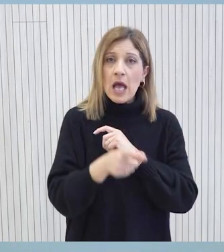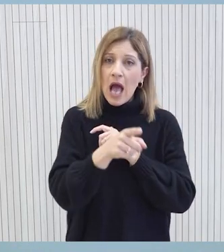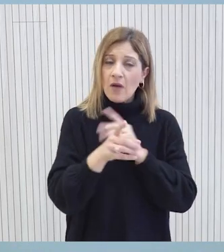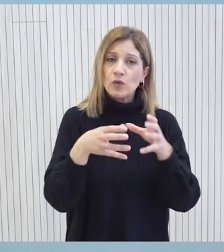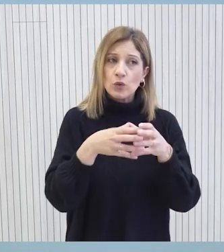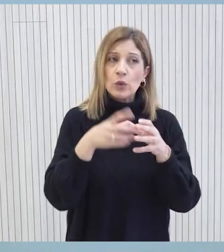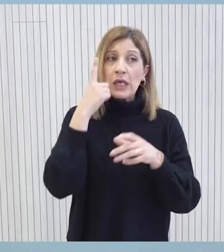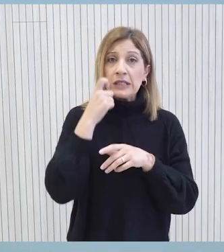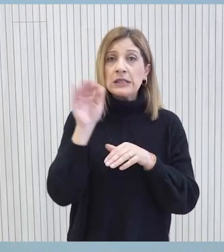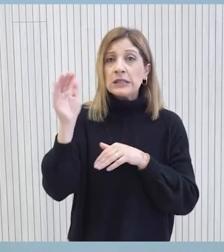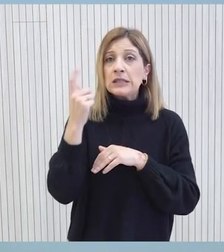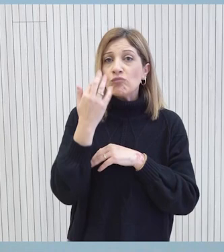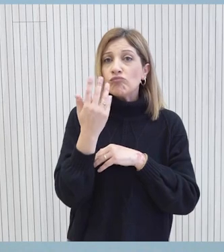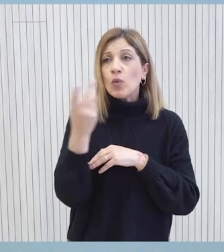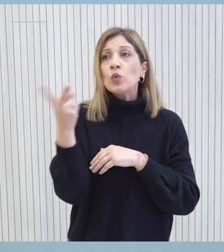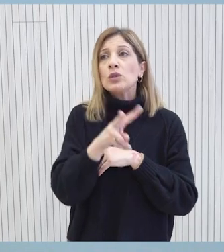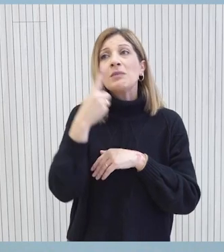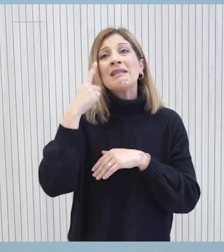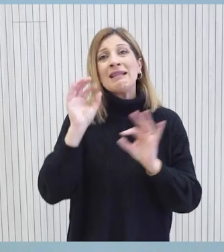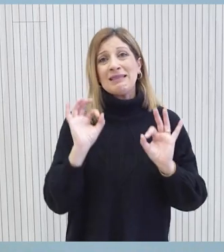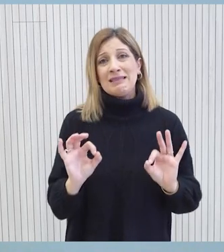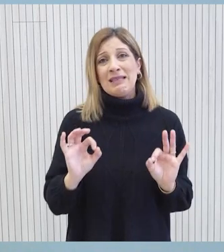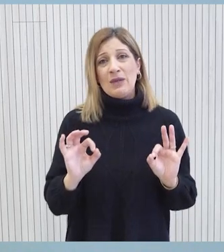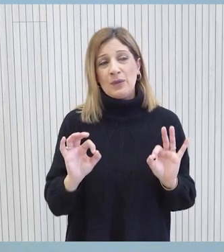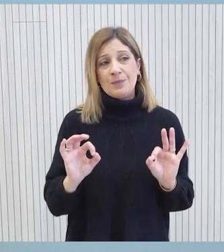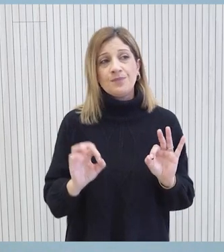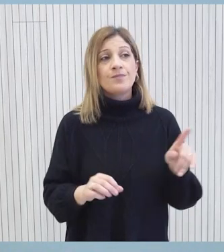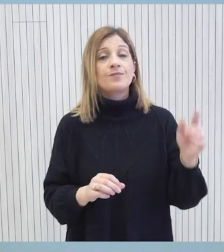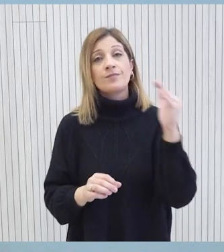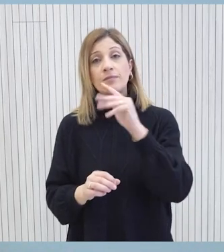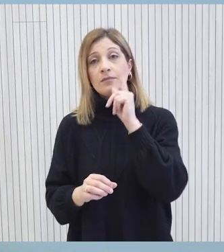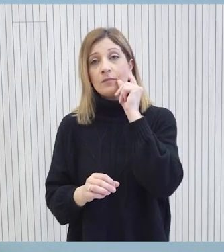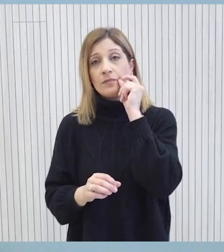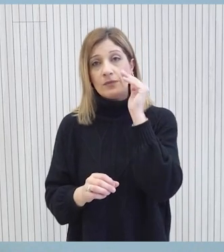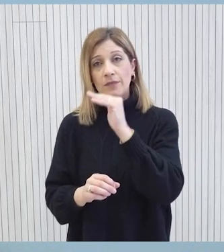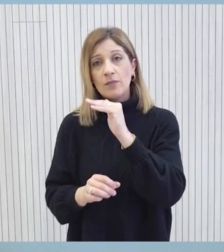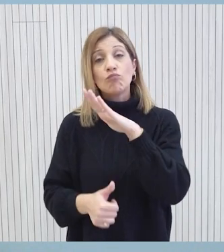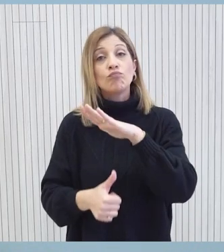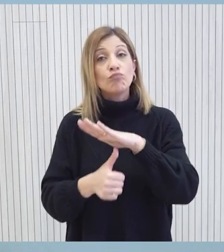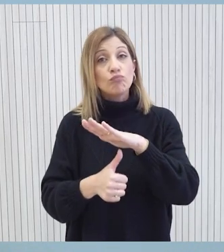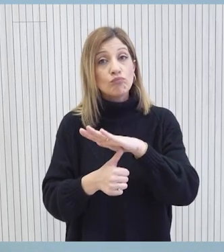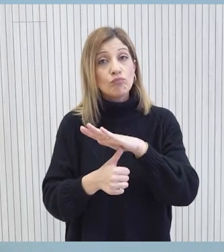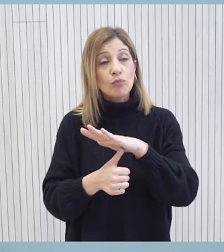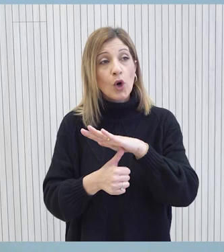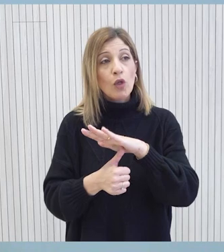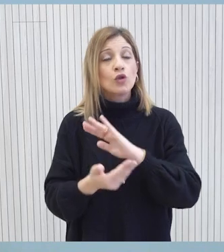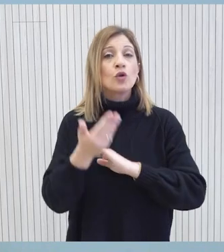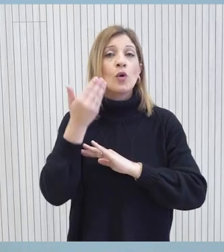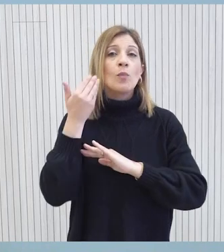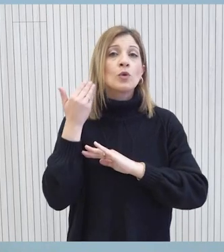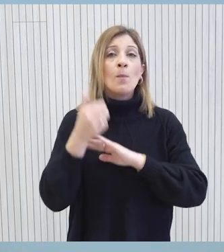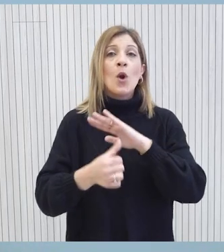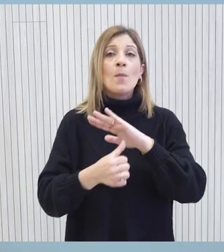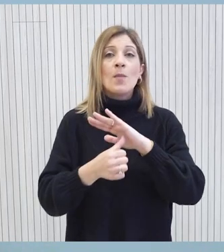κατηγορία. Αυτή τη στιγμή δεν είναι εγώνο ποιον μου στοιχεία. Ο πρόεδρος της Δημοκρατίας ενημερώθηκε που τον τέος πρόεδρο της